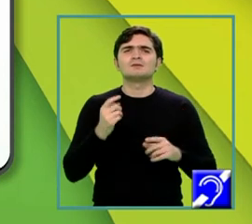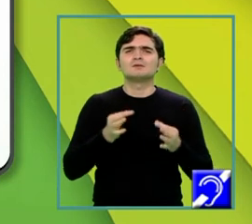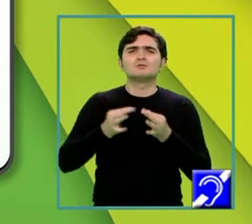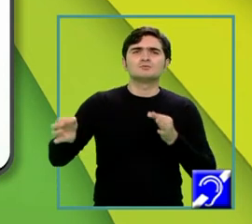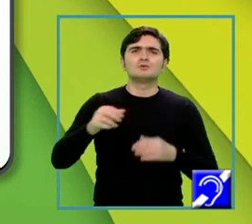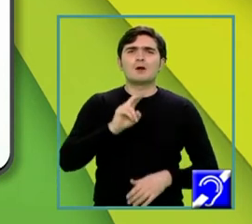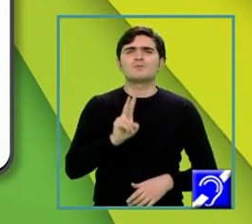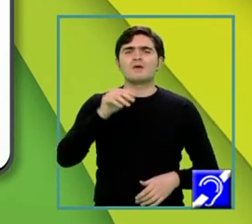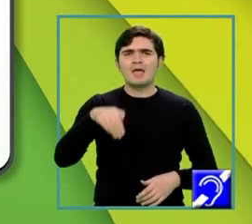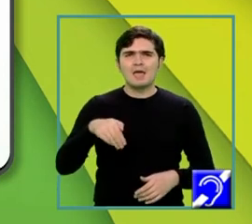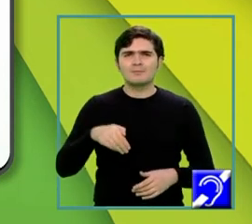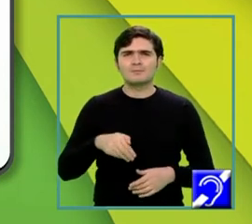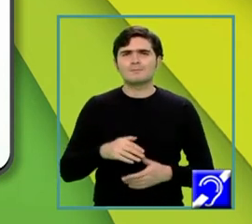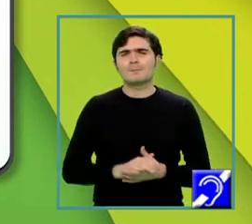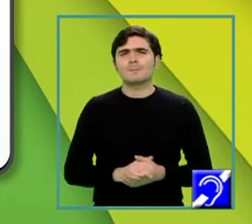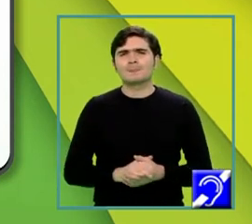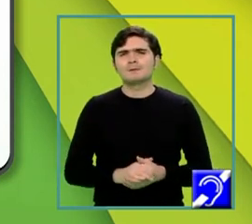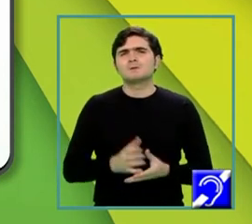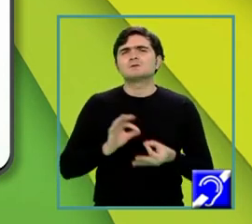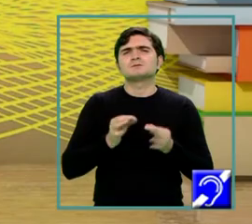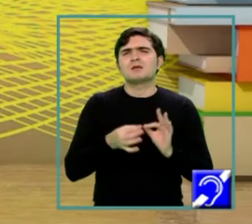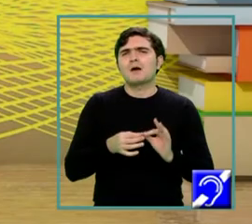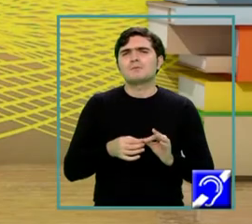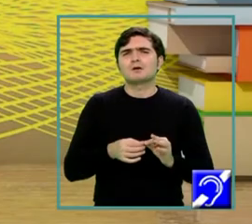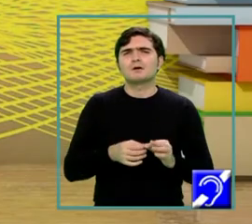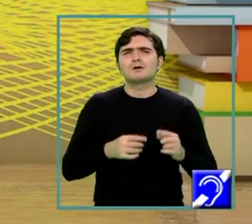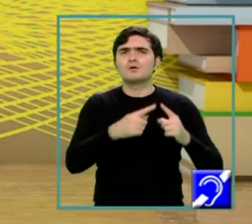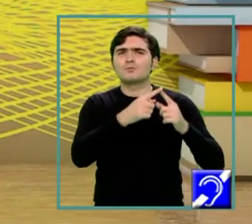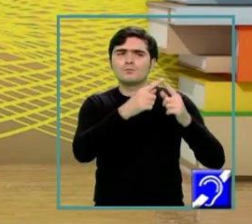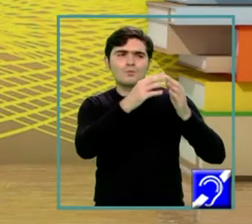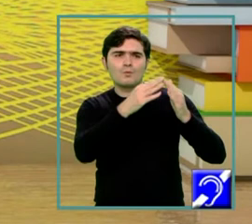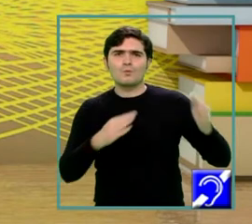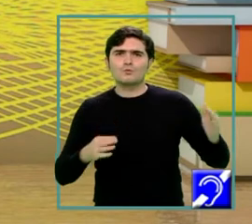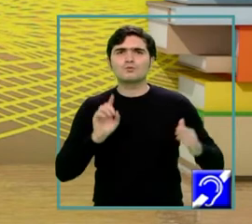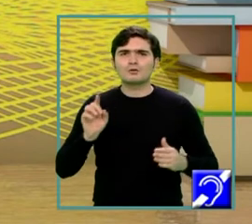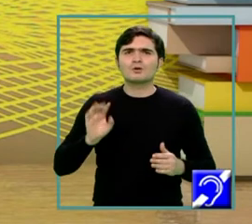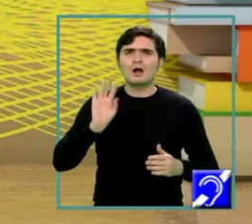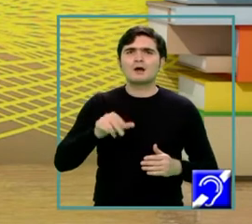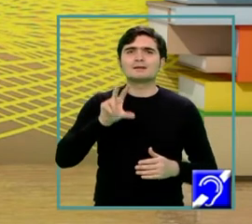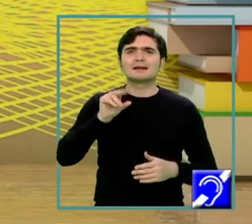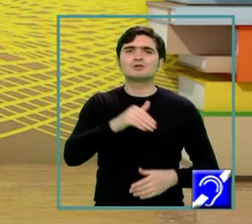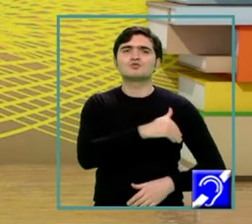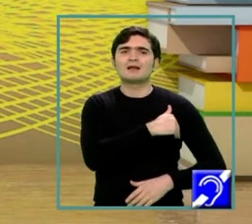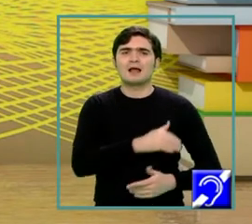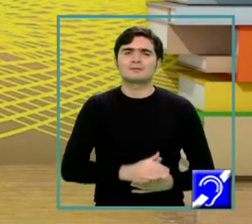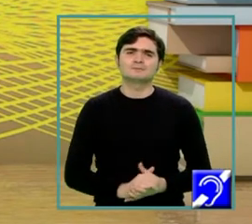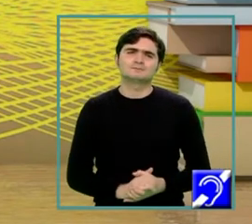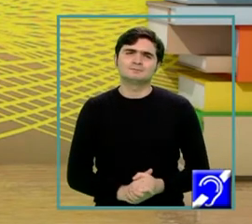lui VM, ipotenuzei VM, atunci rezultă că unghiul respectiv are măsura de 30 de grade.